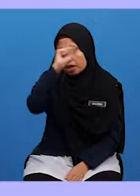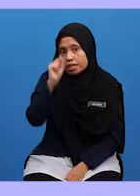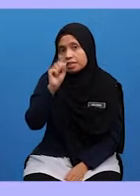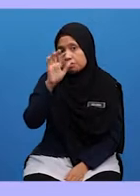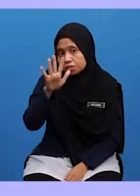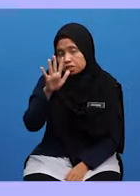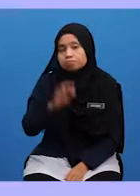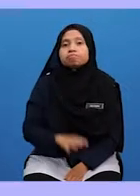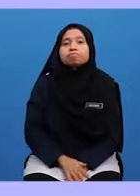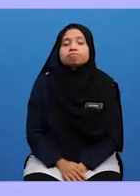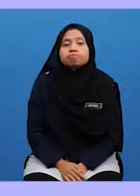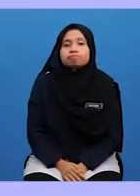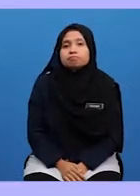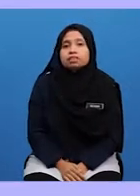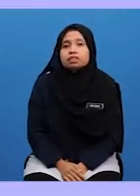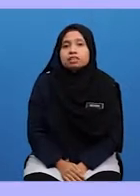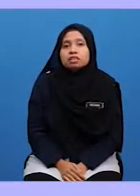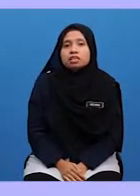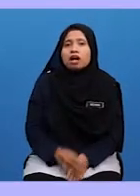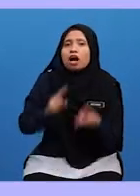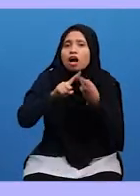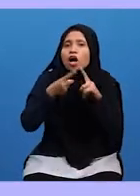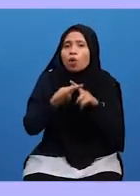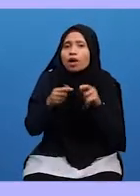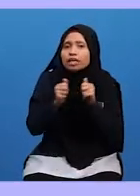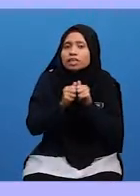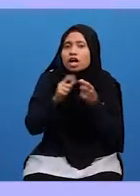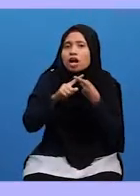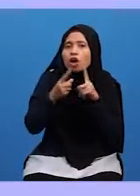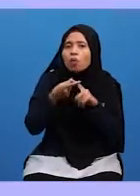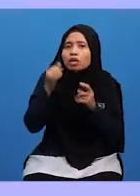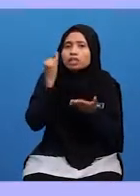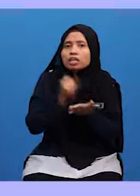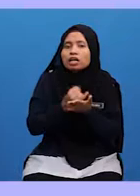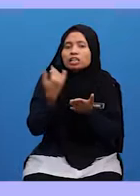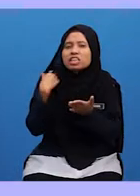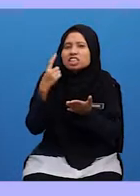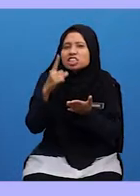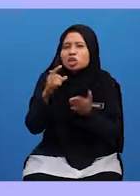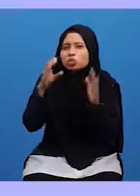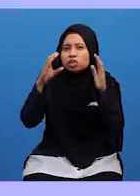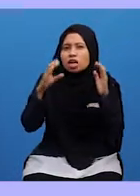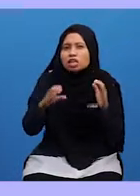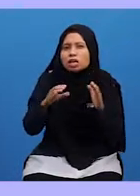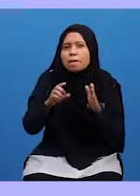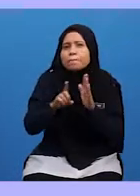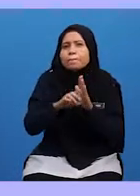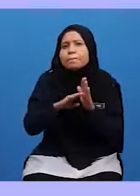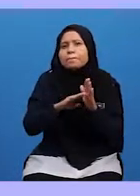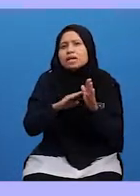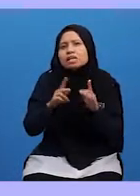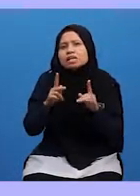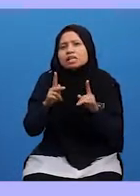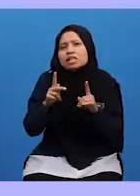Kelima Iaitu Soalan Yang Terakhir Bersahabat Dengan Sahabat Yang Jahat Adalah Salah Satu Cara Beriman